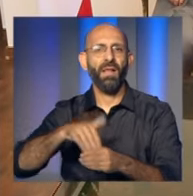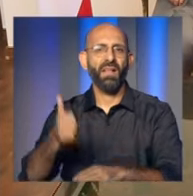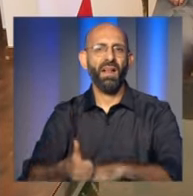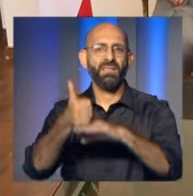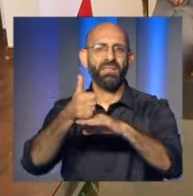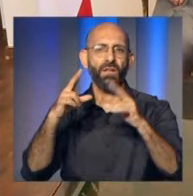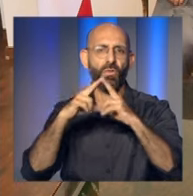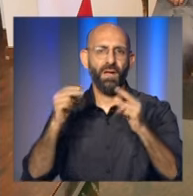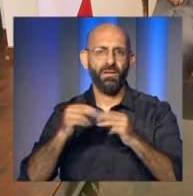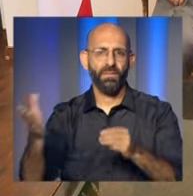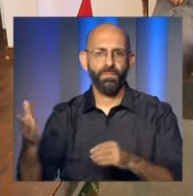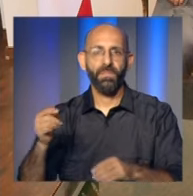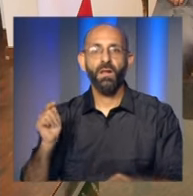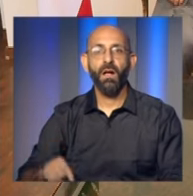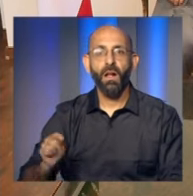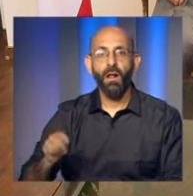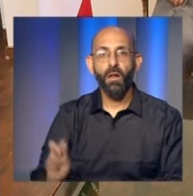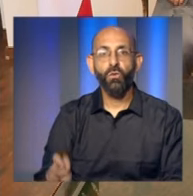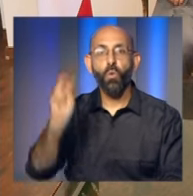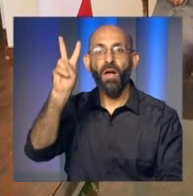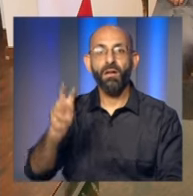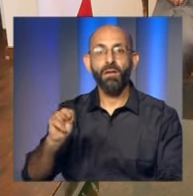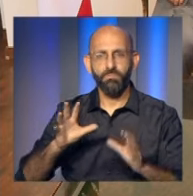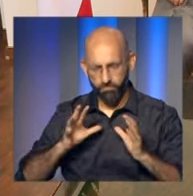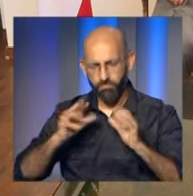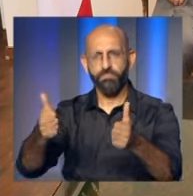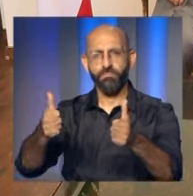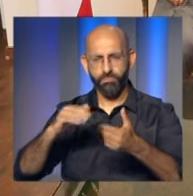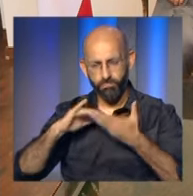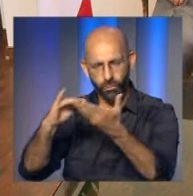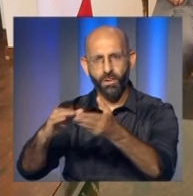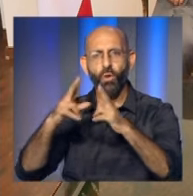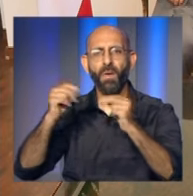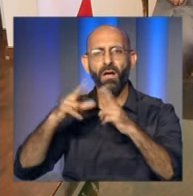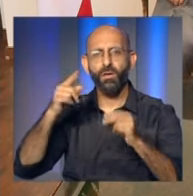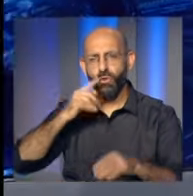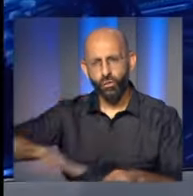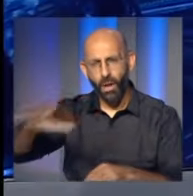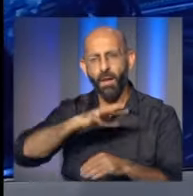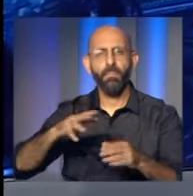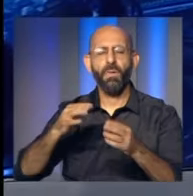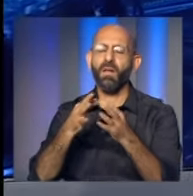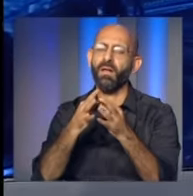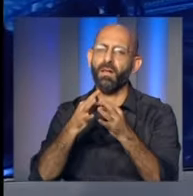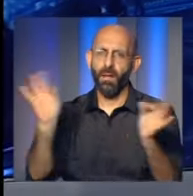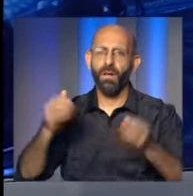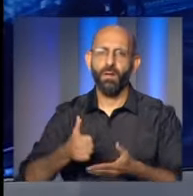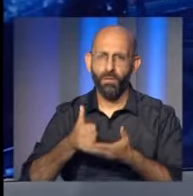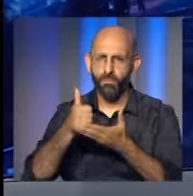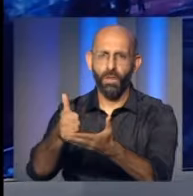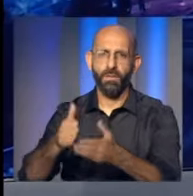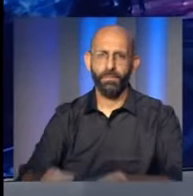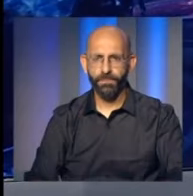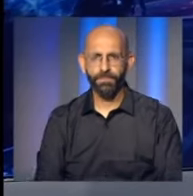والحاجة إلى انتخاب رئيس جديد للجمهورية مؤكدة التزامها الثابت والتزام لأمم المتحدة المستمر دعم لبنان